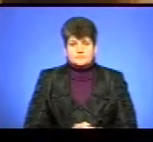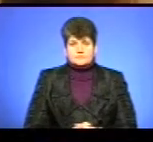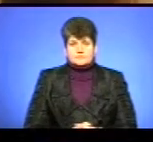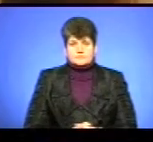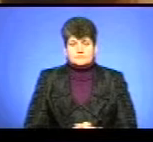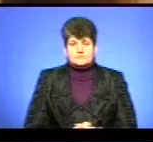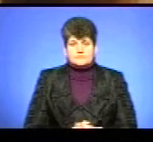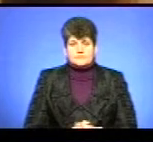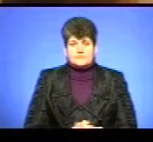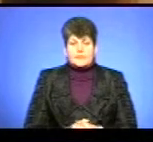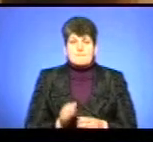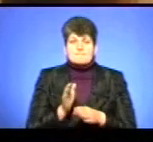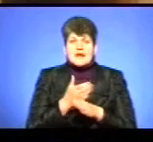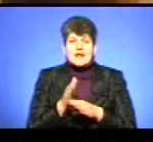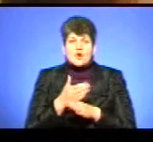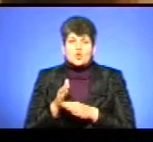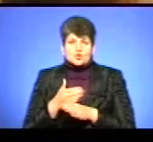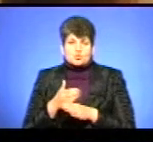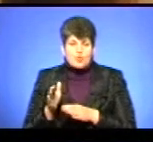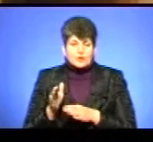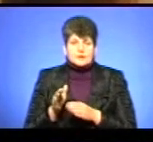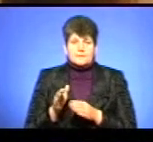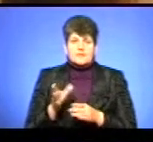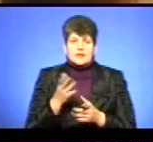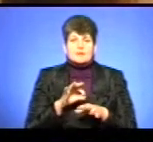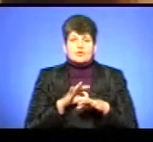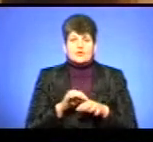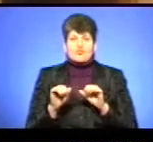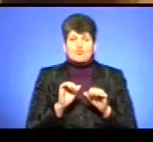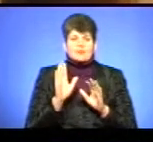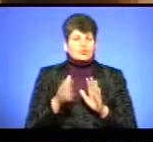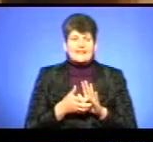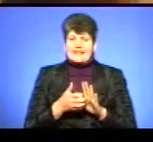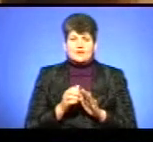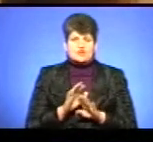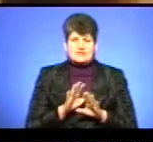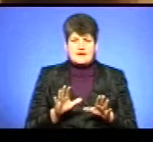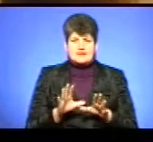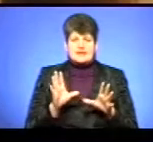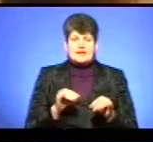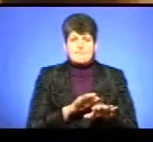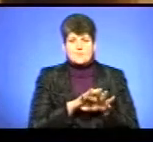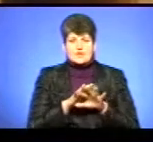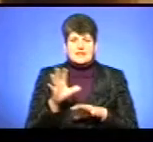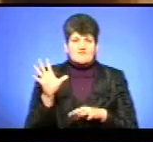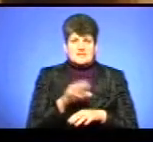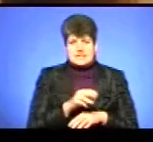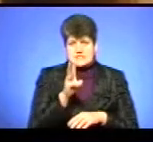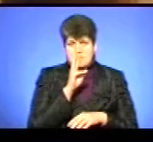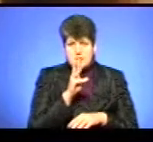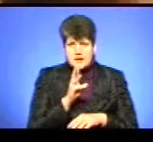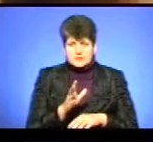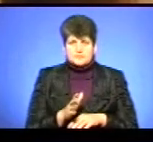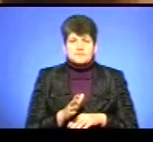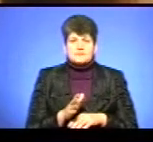Того перерозподілу, який провів уряд, буде недостатньо для покриття всієї заробітної плати.